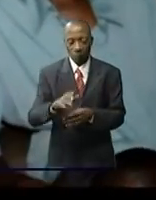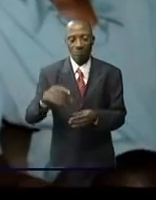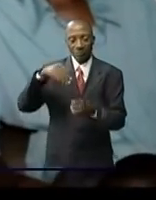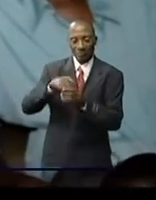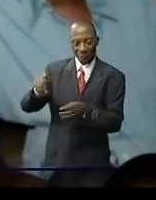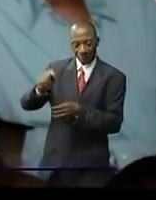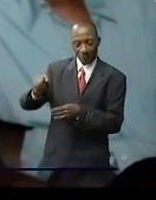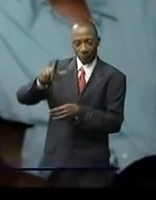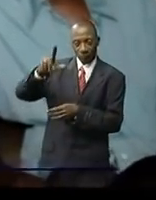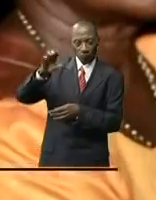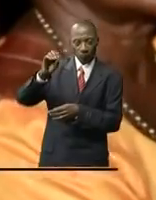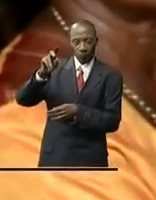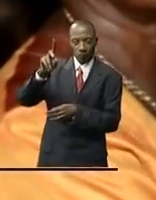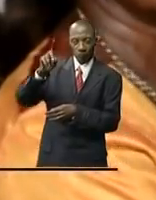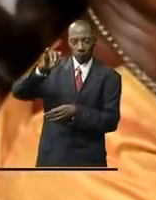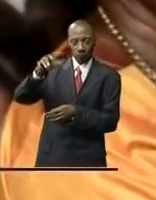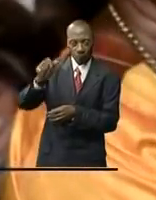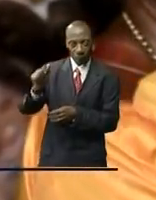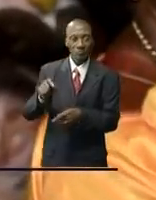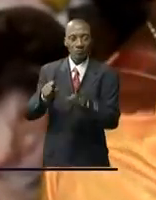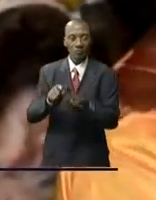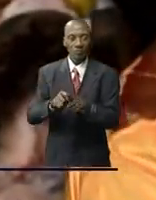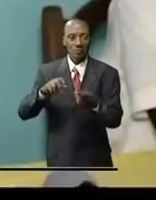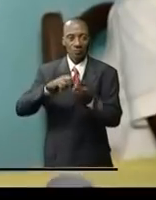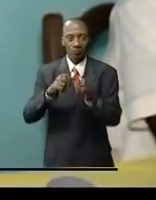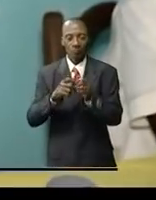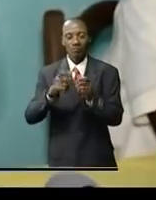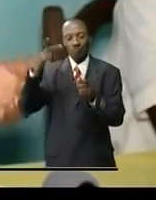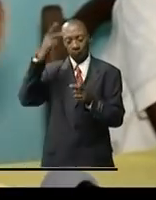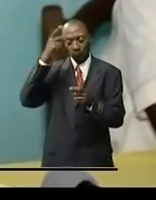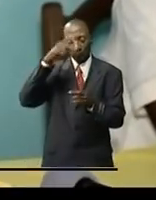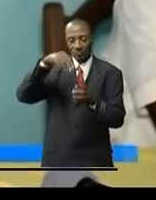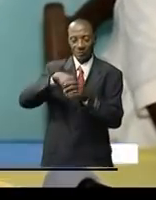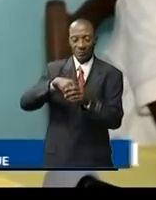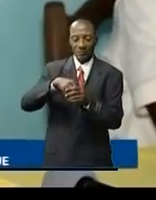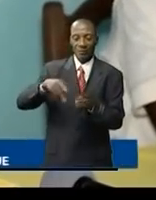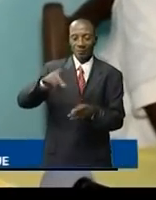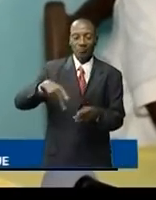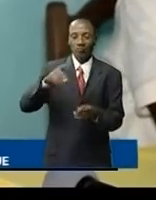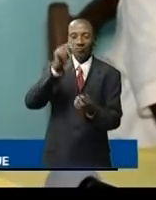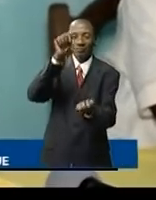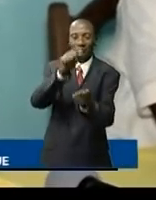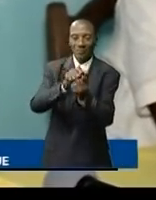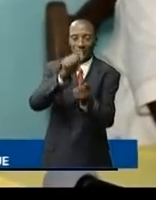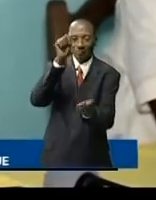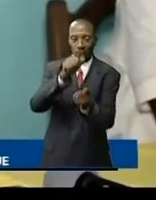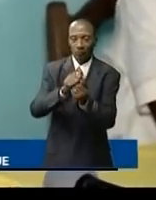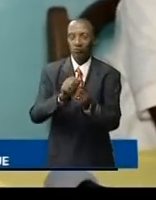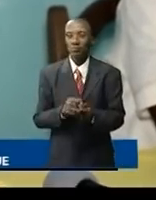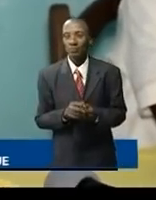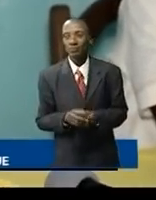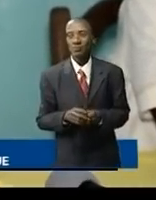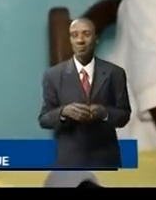d'autre part la situation politique dans cette province de Sankourou Nous devons changer nos comportements et nos